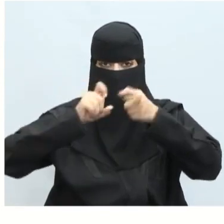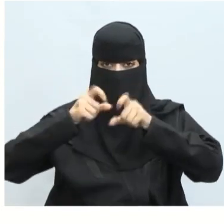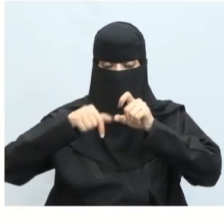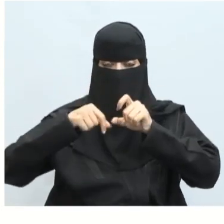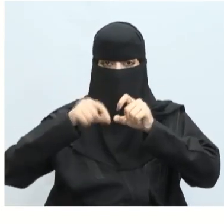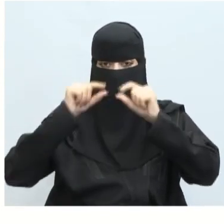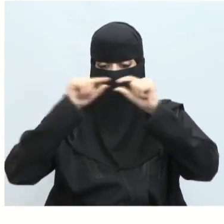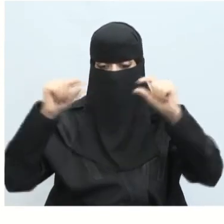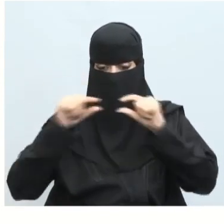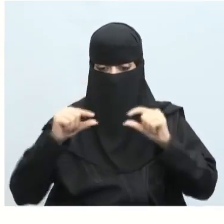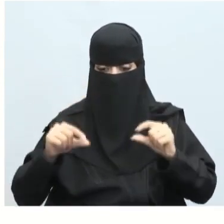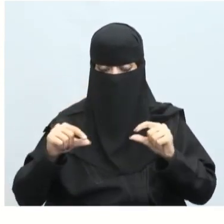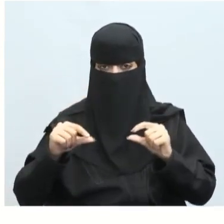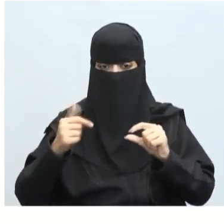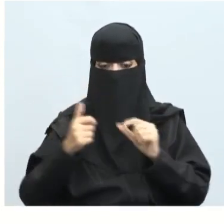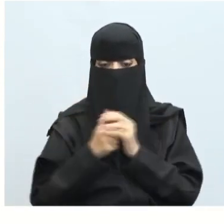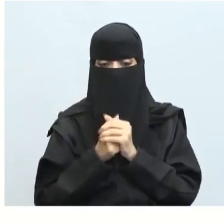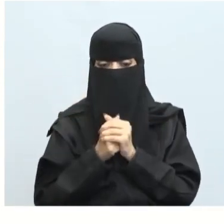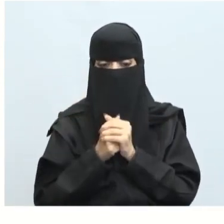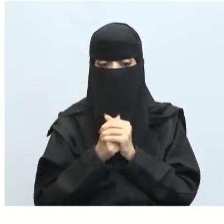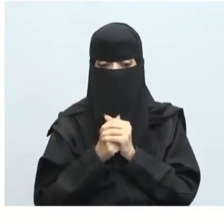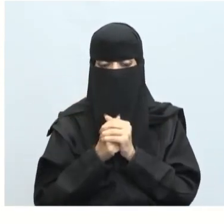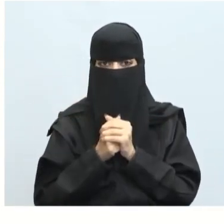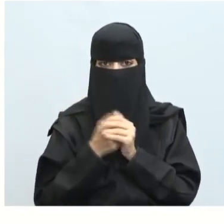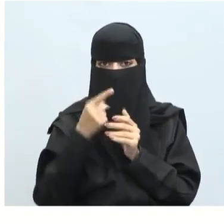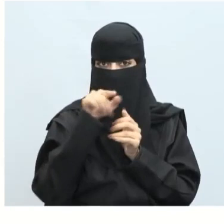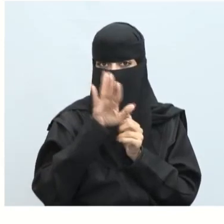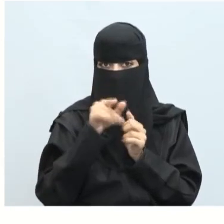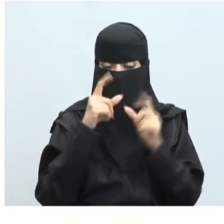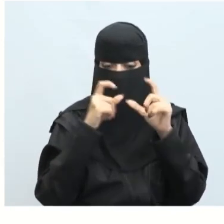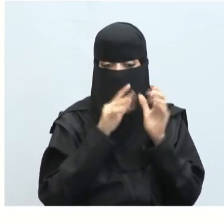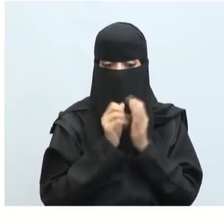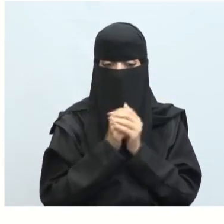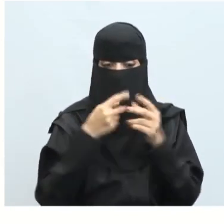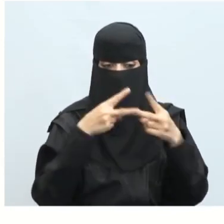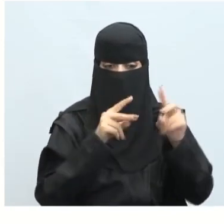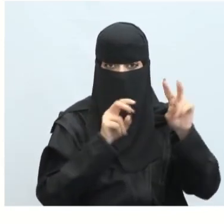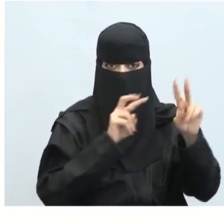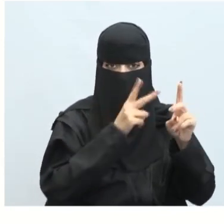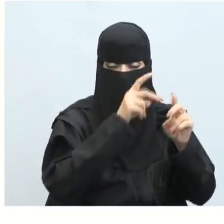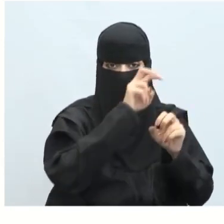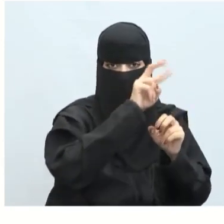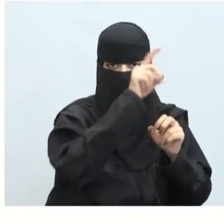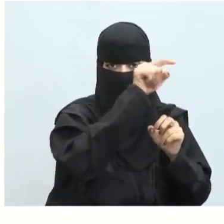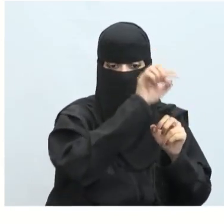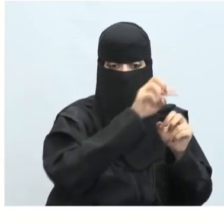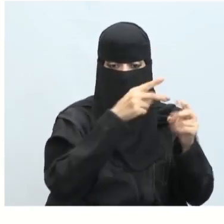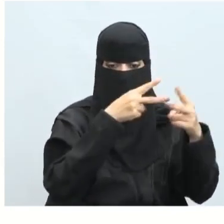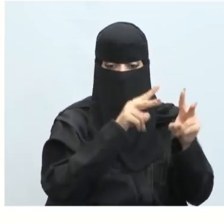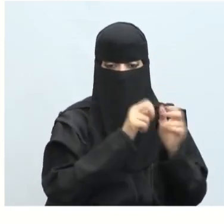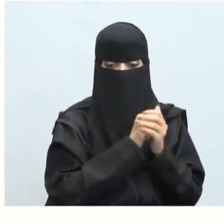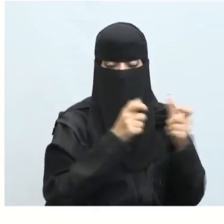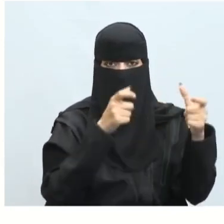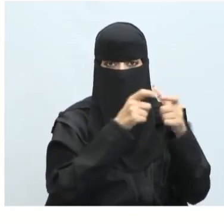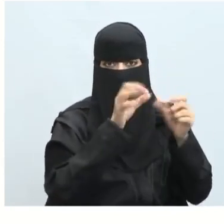تفتح Layout هنا سيكون مفتوح لديك اليوزر بعد أن نقوم بإضافة الصورة آخر مرة مجرد النقر على الليوزر سيغلق